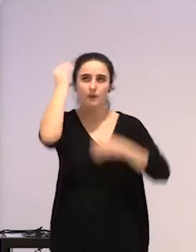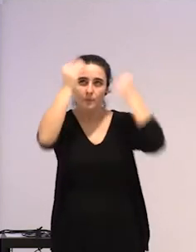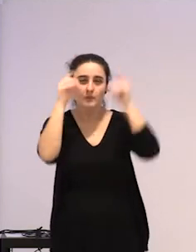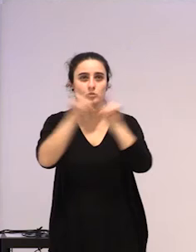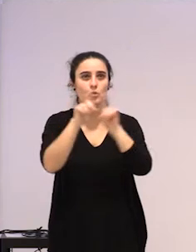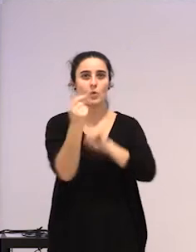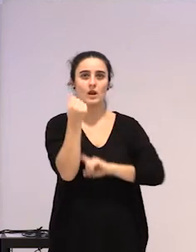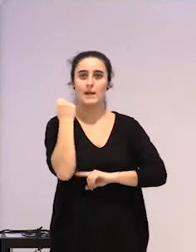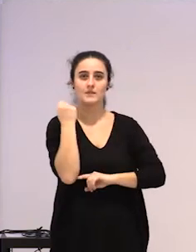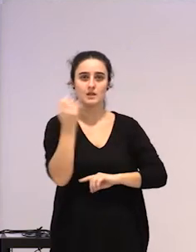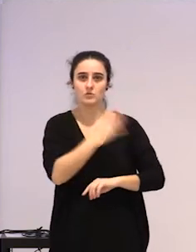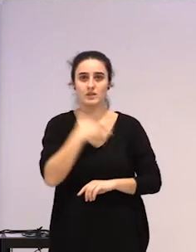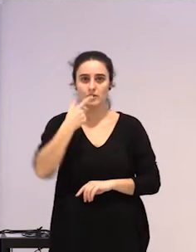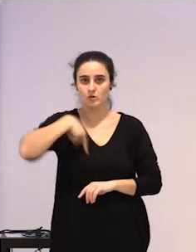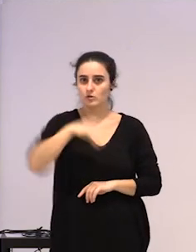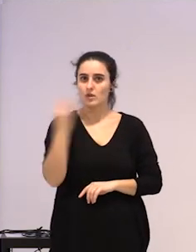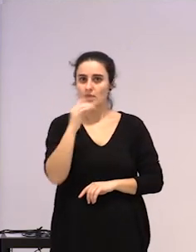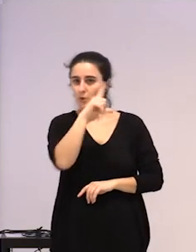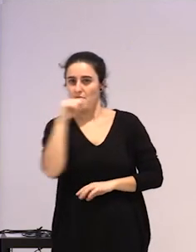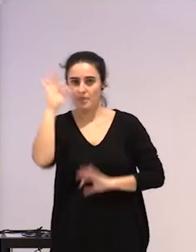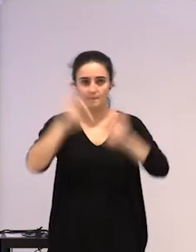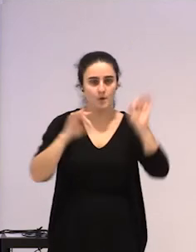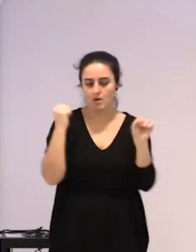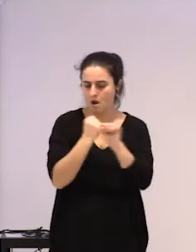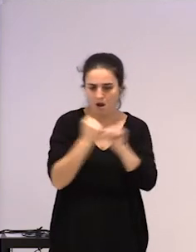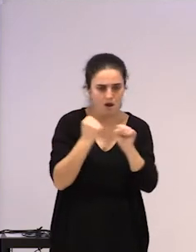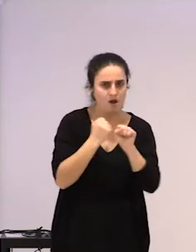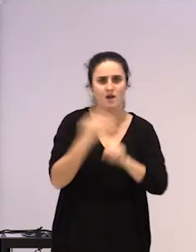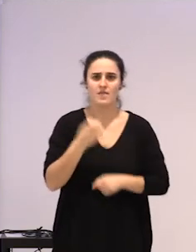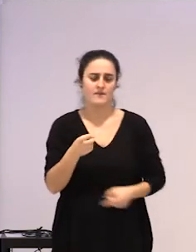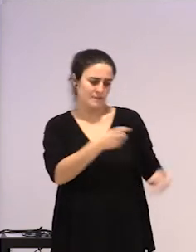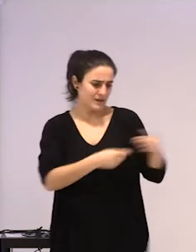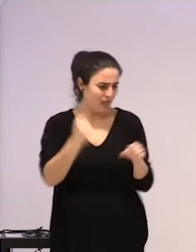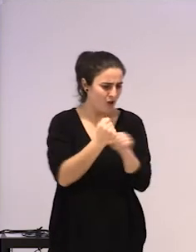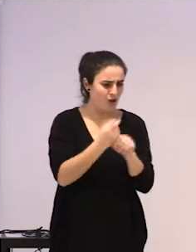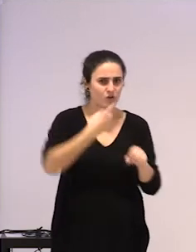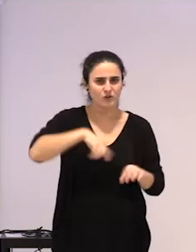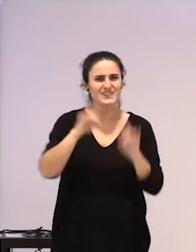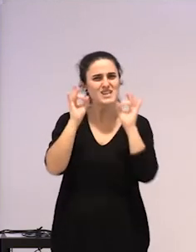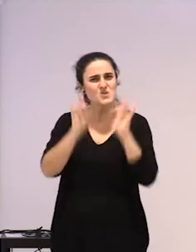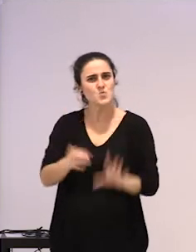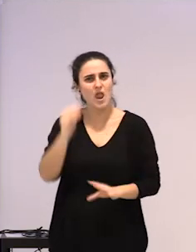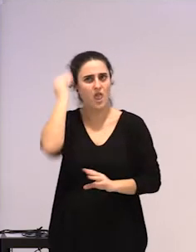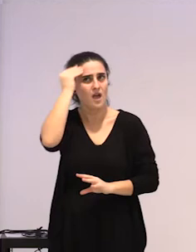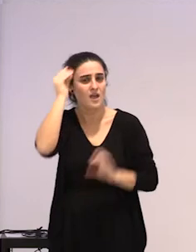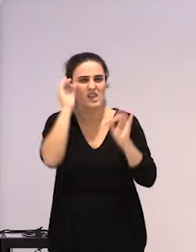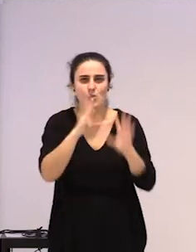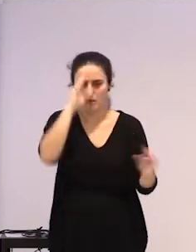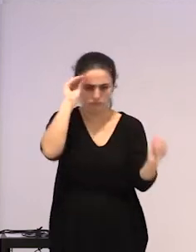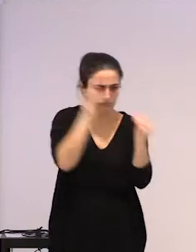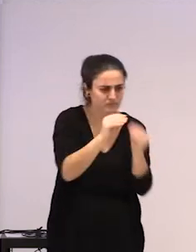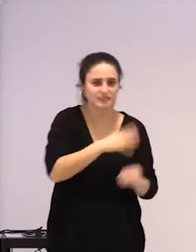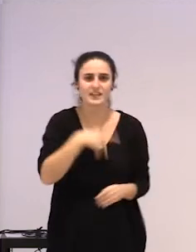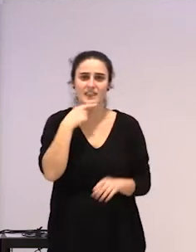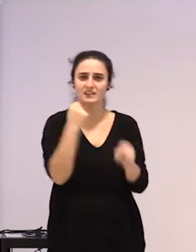eunean egon behar gara, euneko eunean eman behar duzu, ez? Lanmerkatuan erabiltzen den logika berdinean, Lanmerkatuak ere, ez egitzen dit,